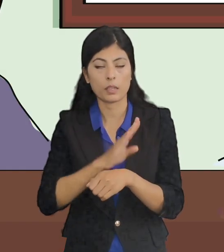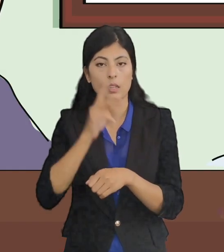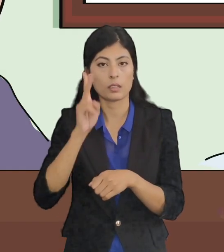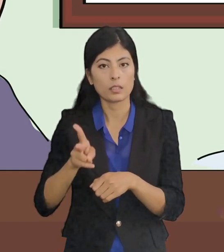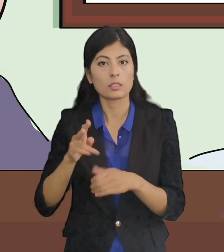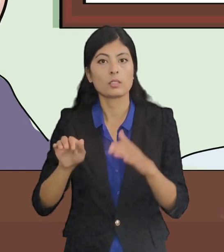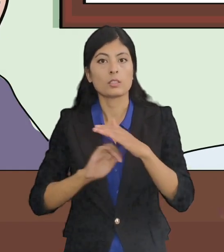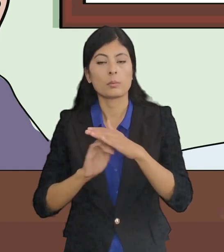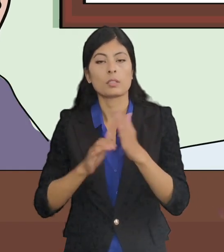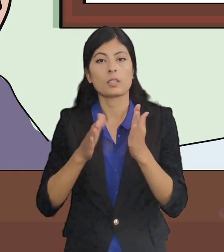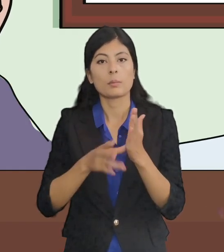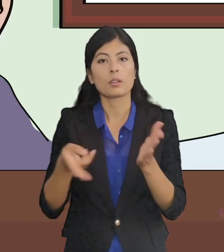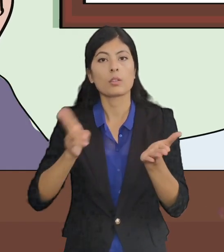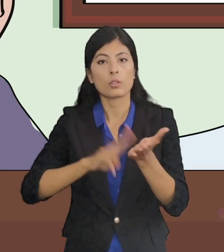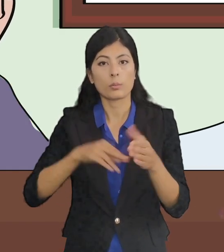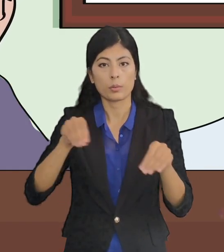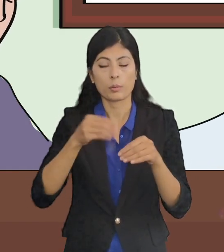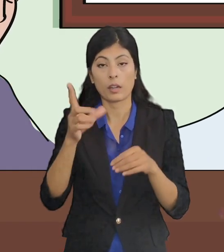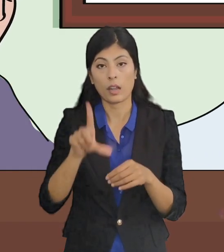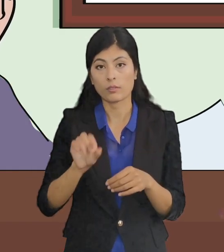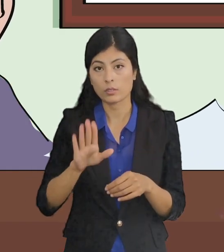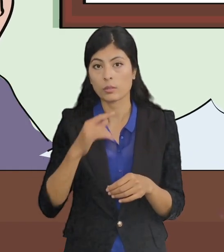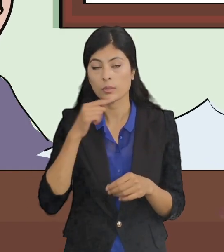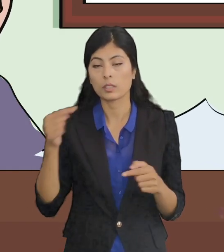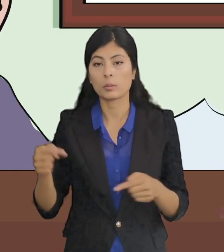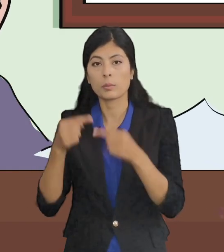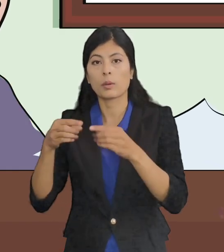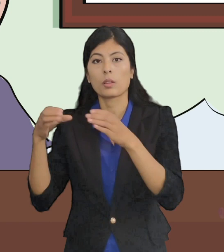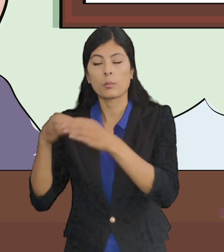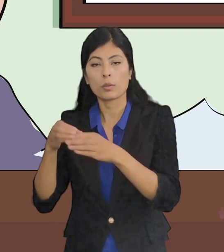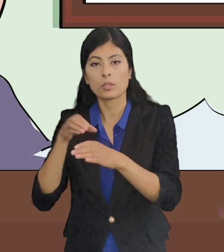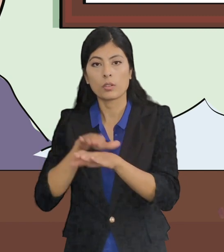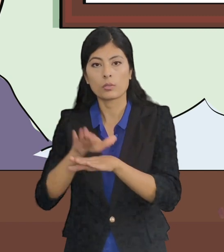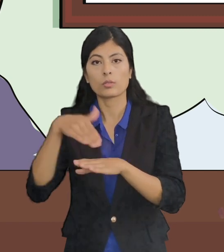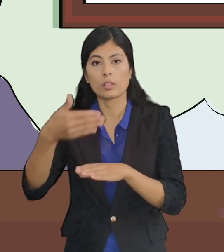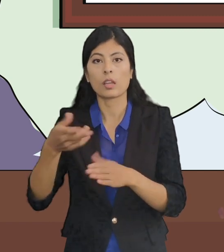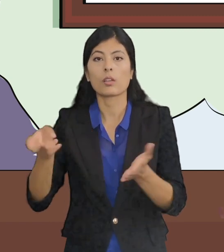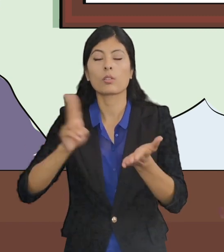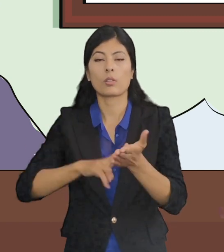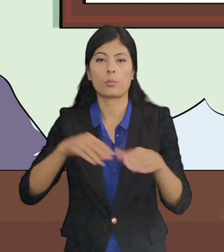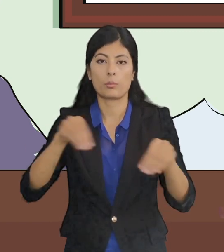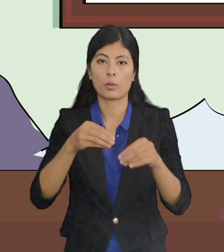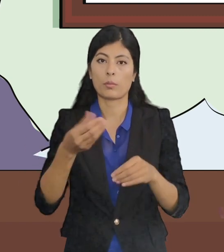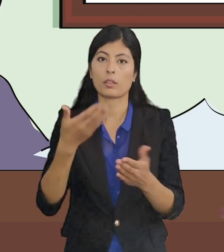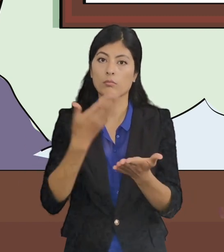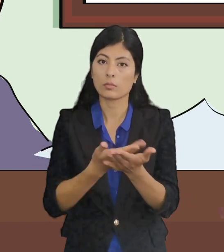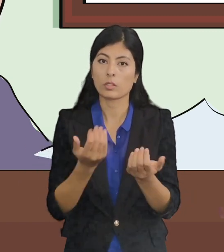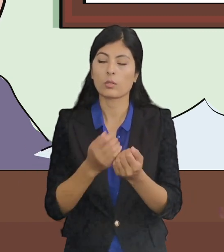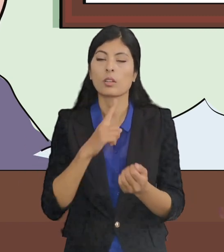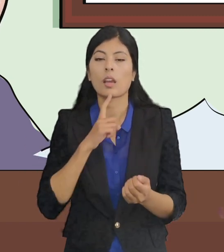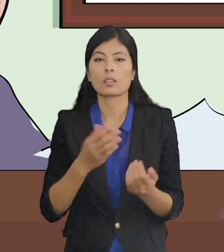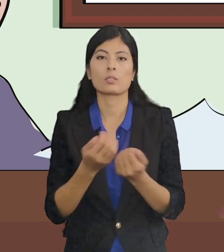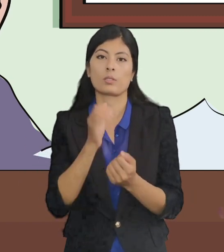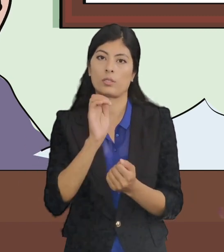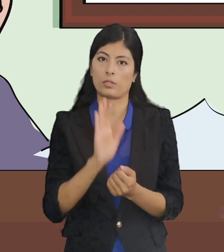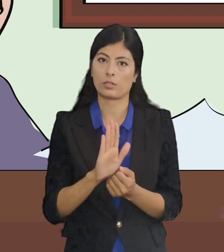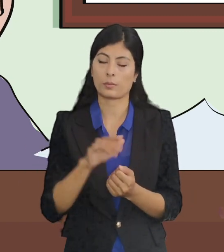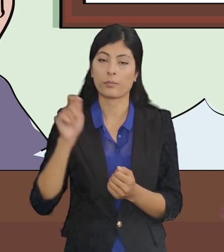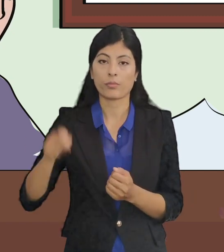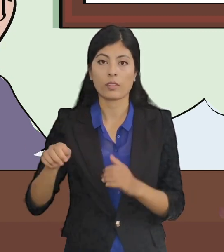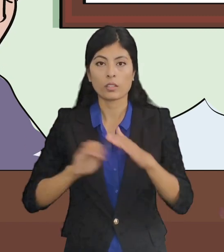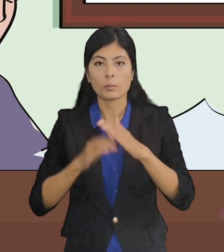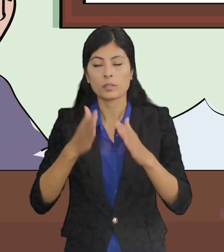भी प्रमान ले सकया तेहिना बिवात सुनबाई के करम में नियाईक समिती स्वेम आओरी परमान पुझिनाई आवेसक देखला पर